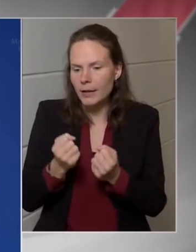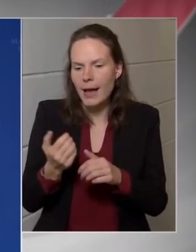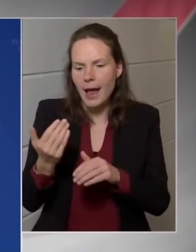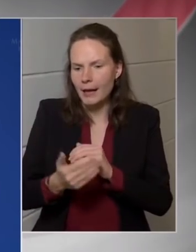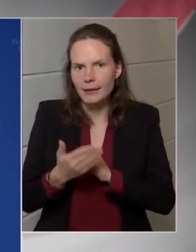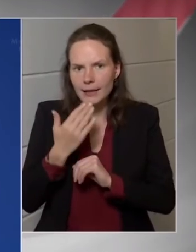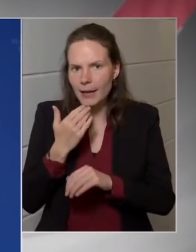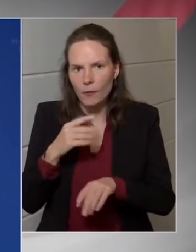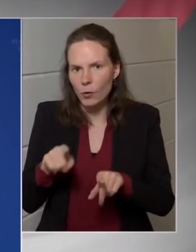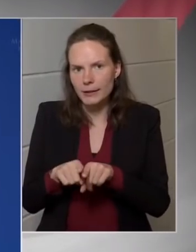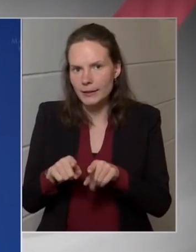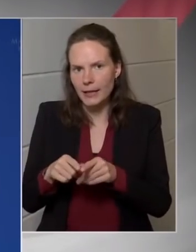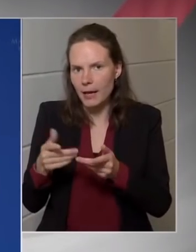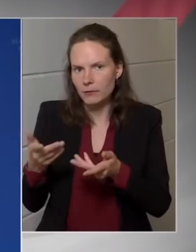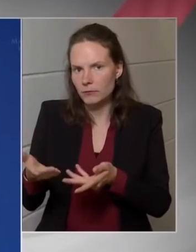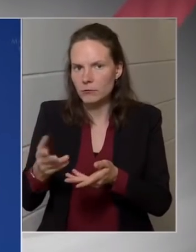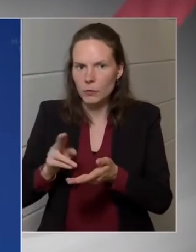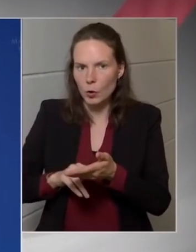igazsággyű miniszterben.